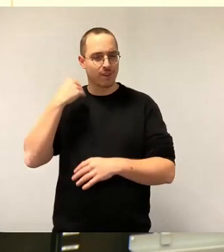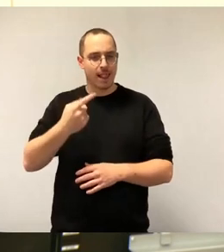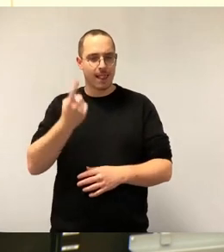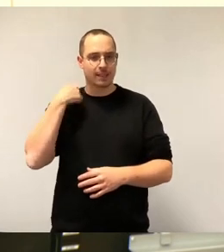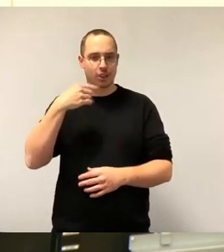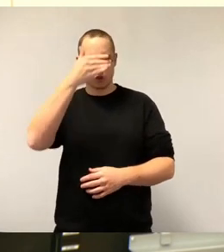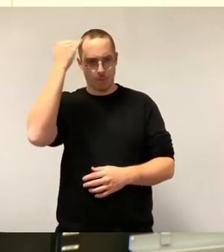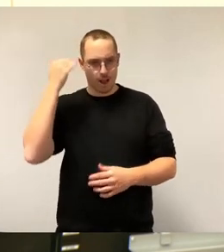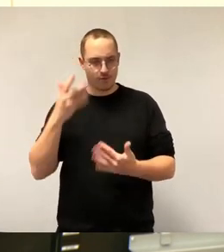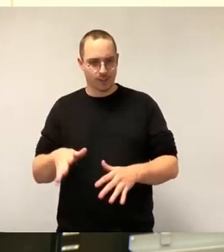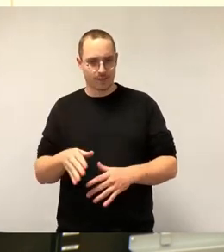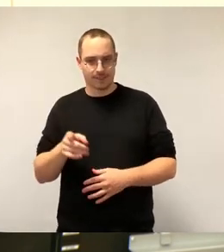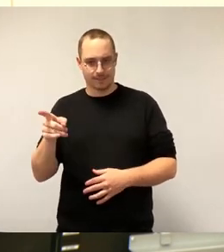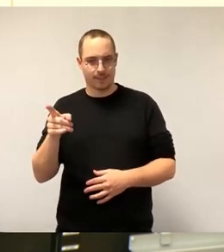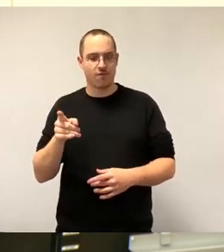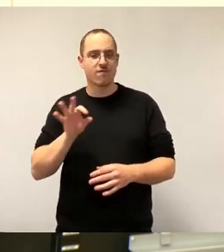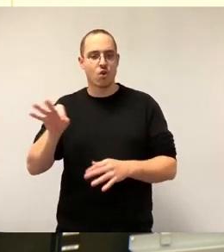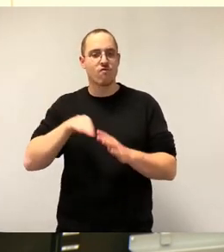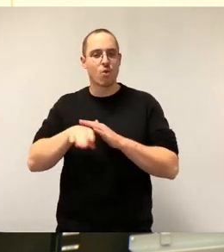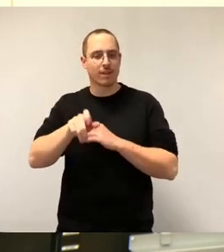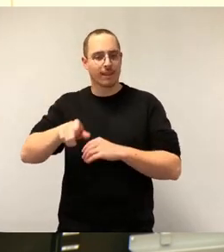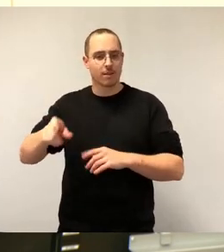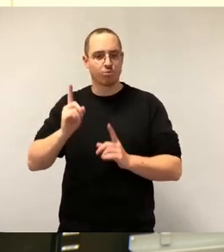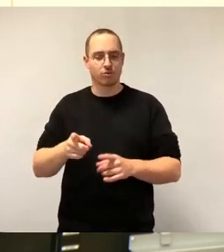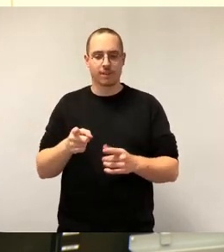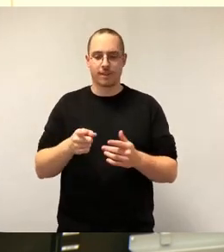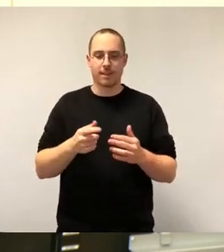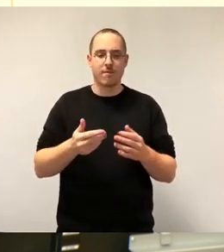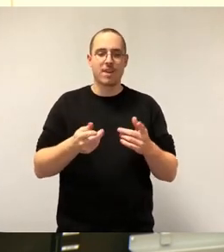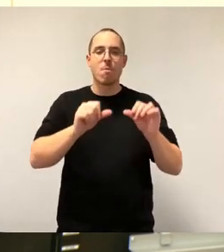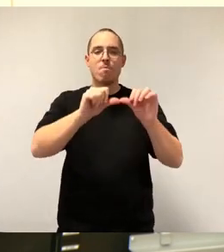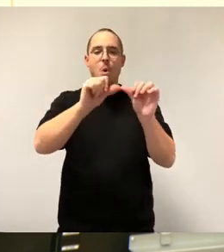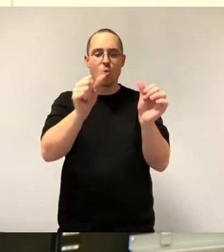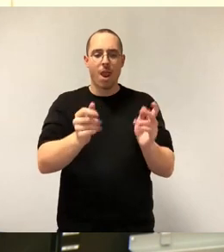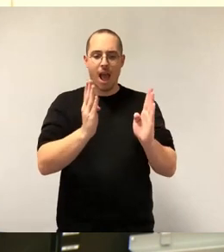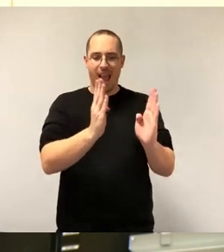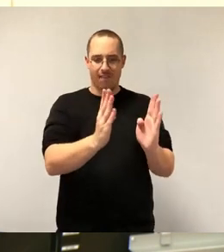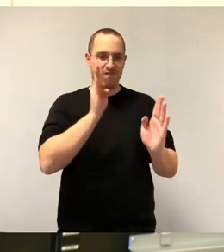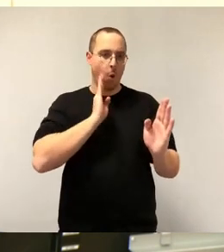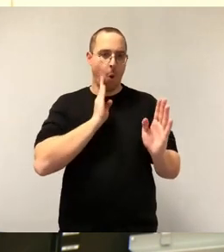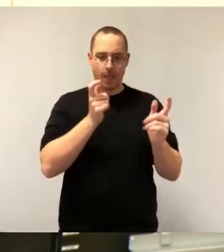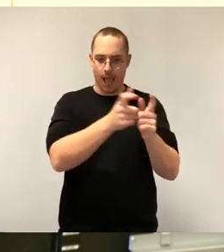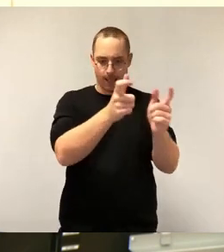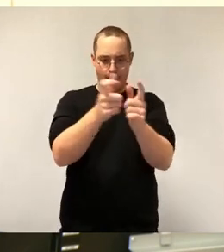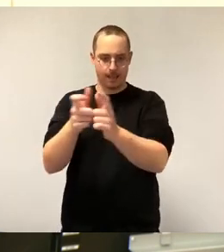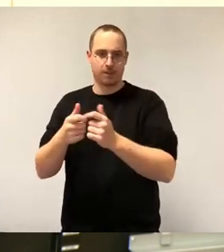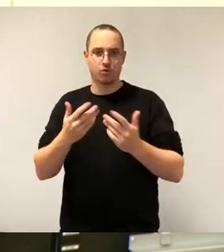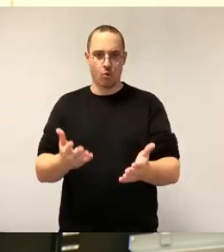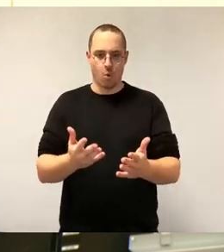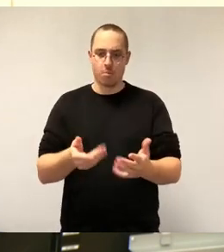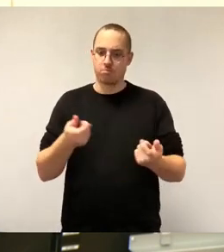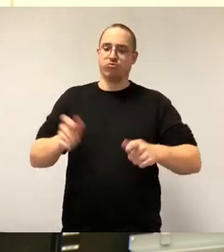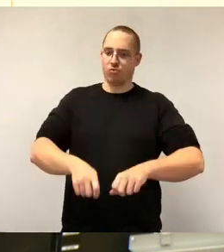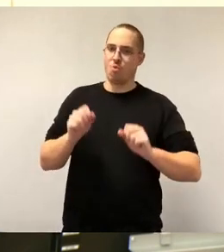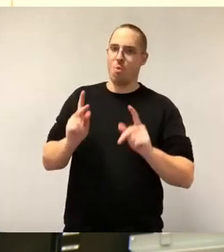beauftragt werden, mit städtischem Geld den festgefahrenen sozialen Wohnungsbau in Dresden wieder in Gang zu bringen über die städtische